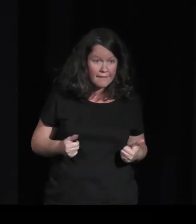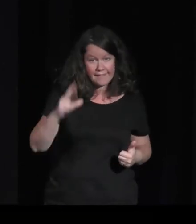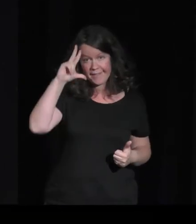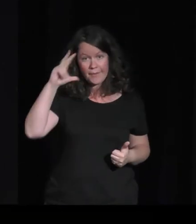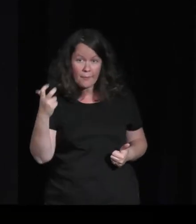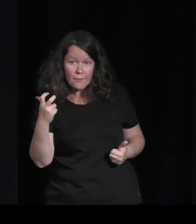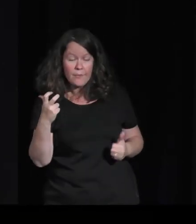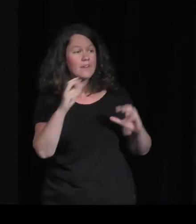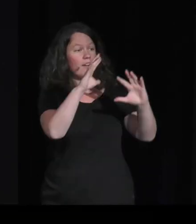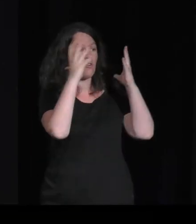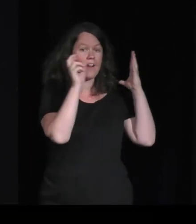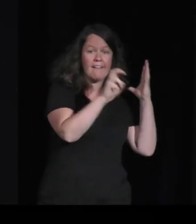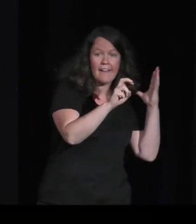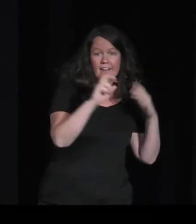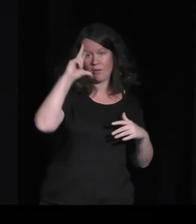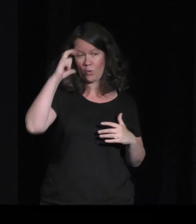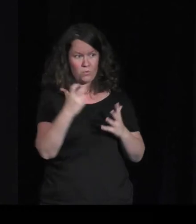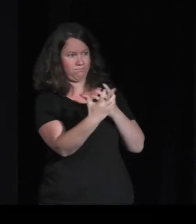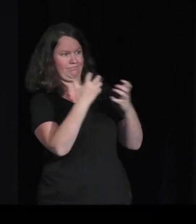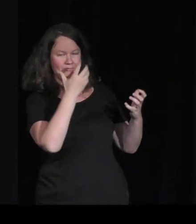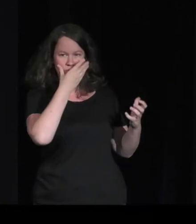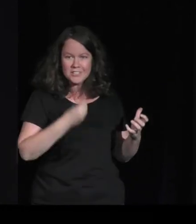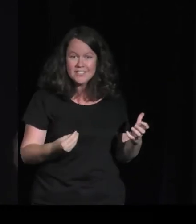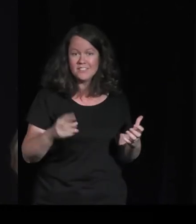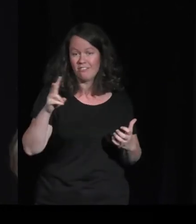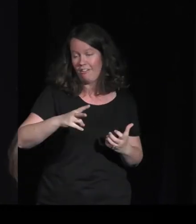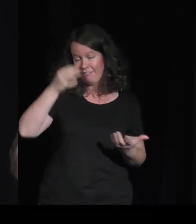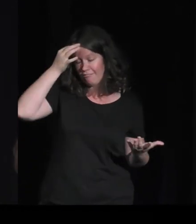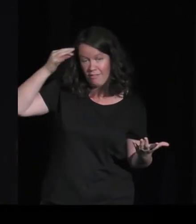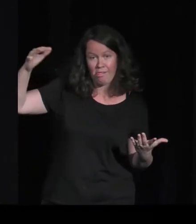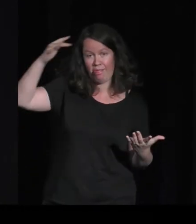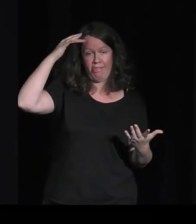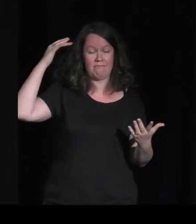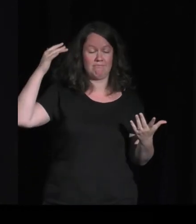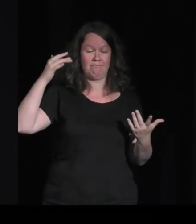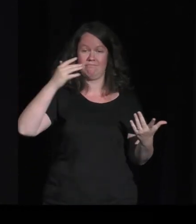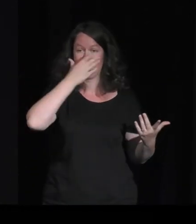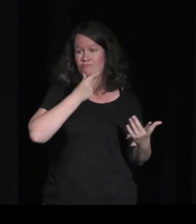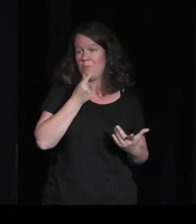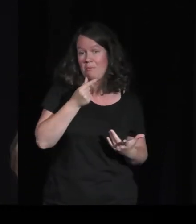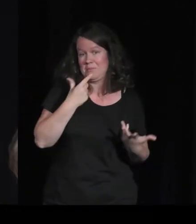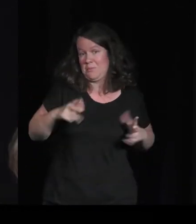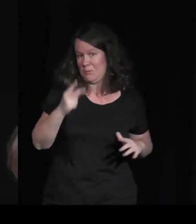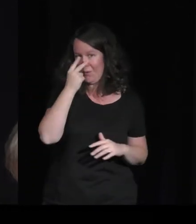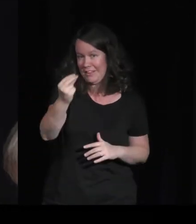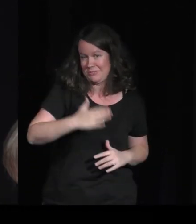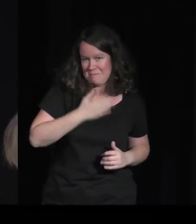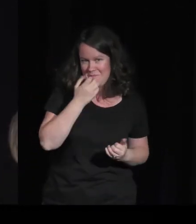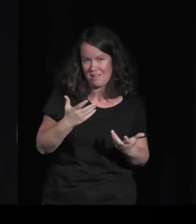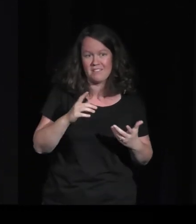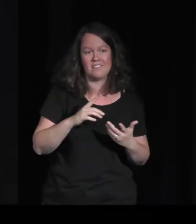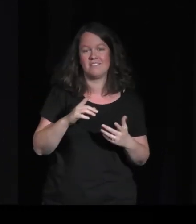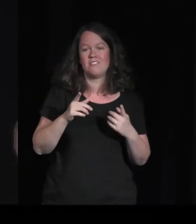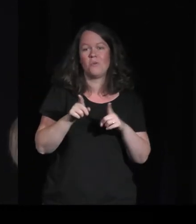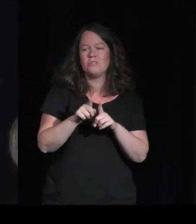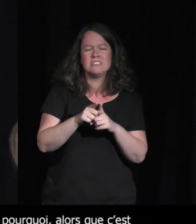qui est verte ça se distingue bien donc ouais c'était du pur fantasme de de retrouver des des espèces